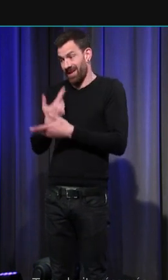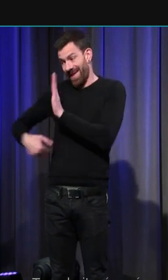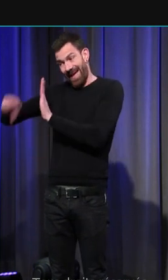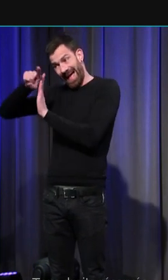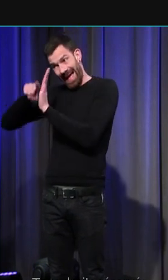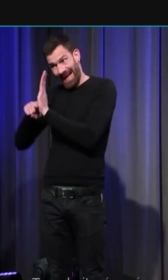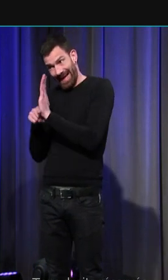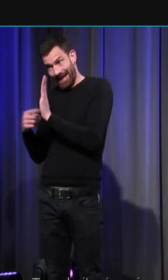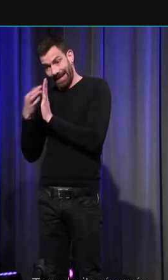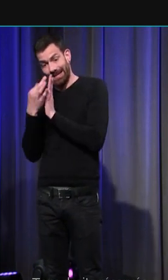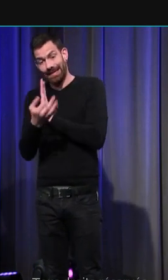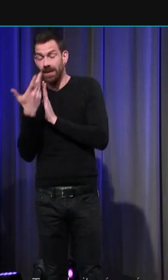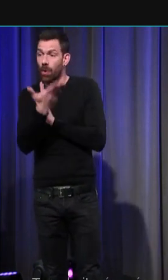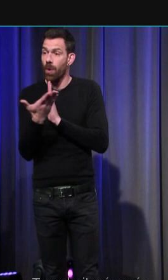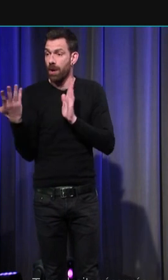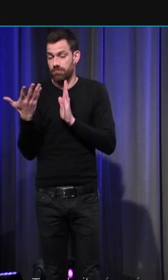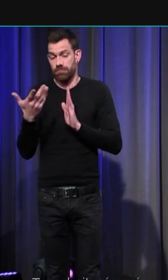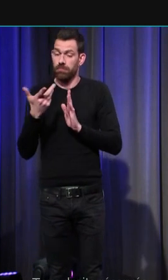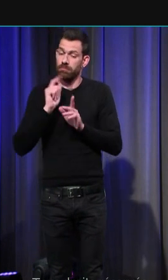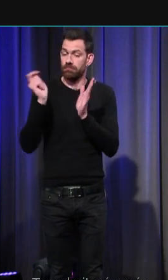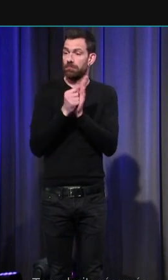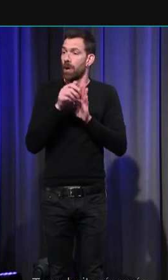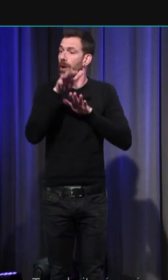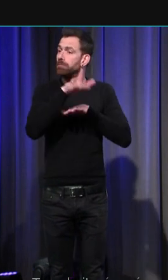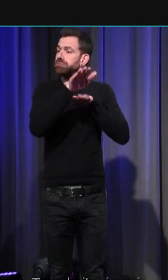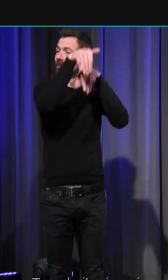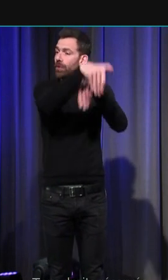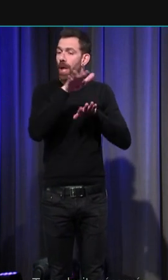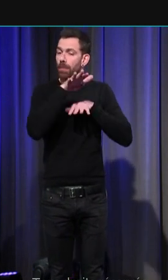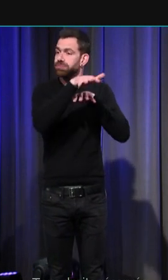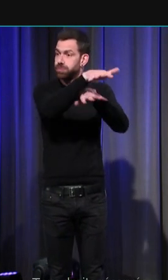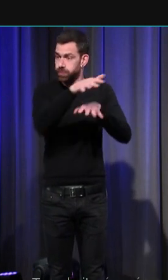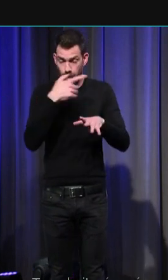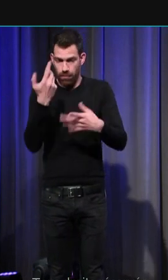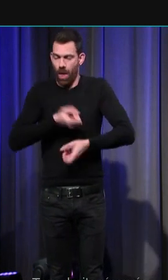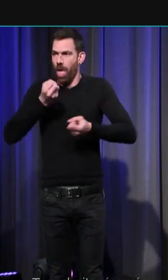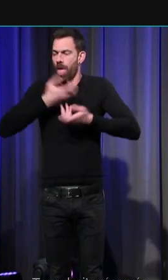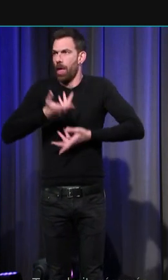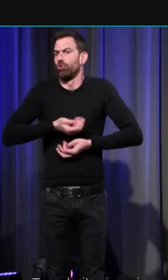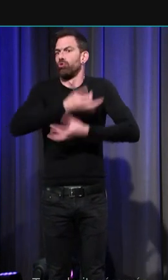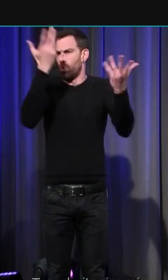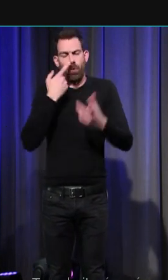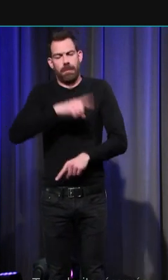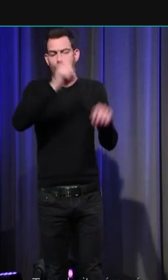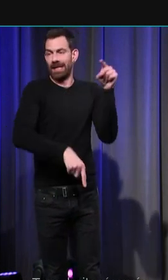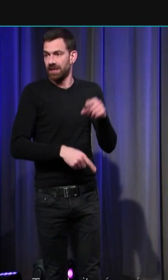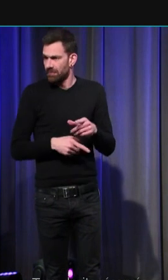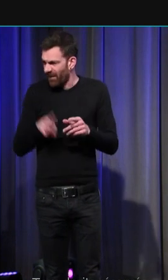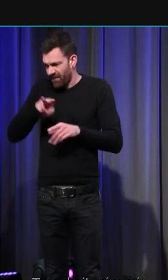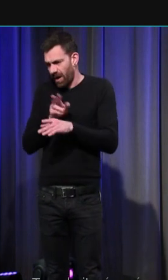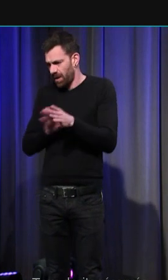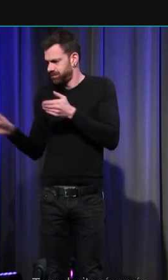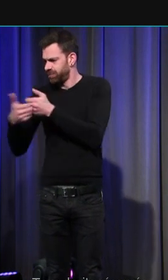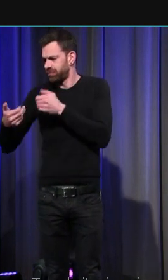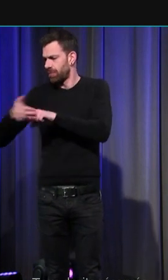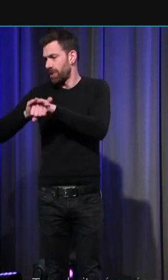les expressions trop ostentatoires lors des funérailles ce genre d'interdiction avait une motivation politique en réalité à la